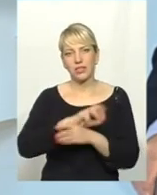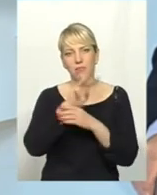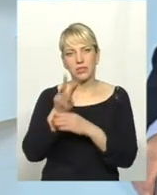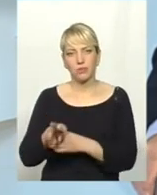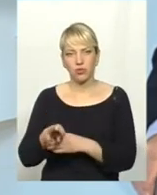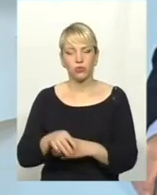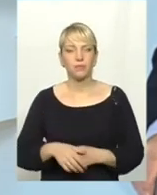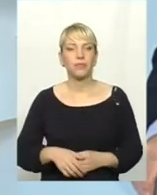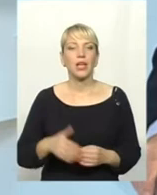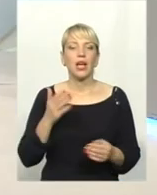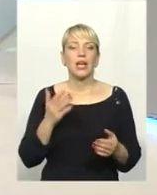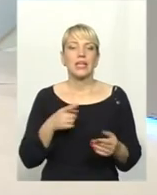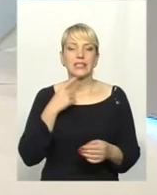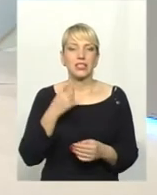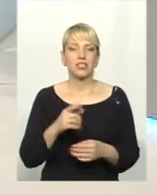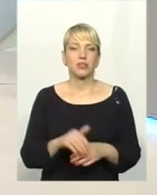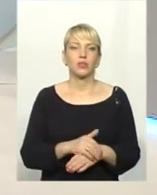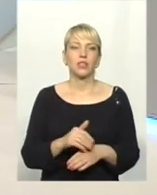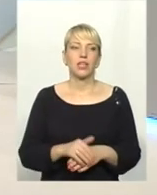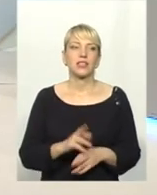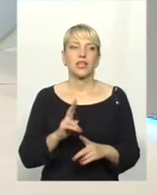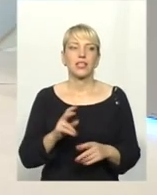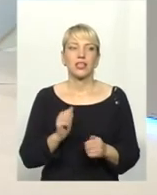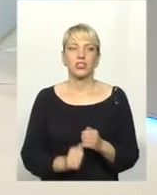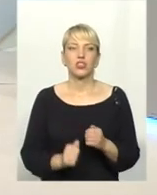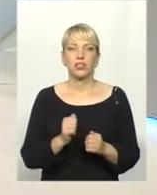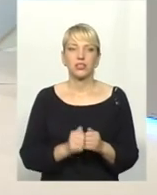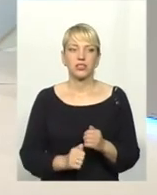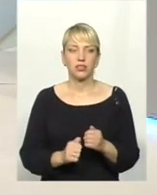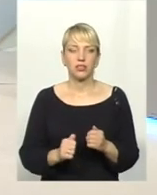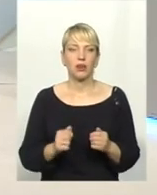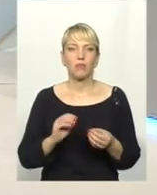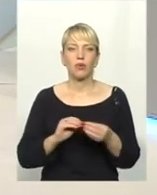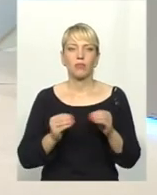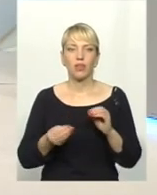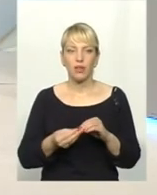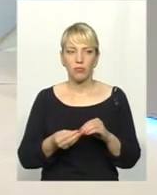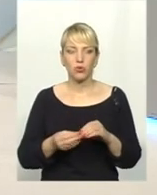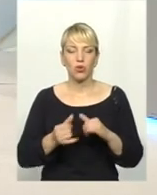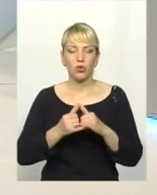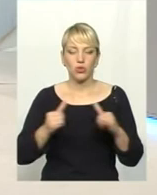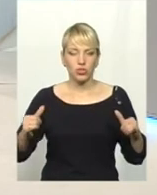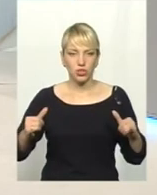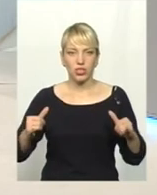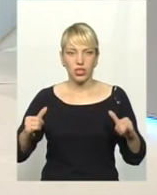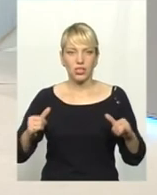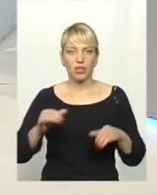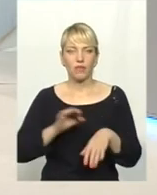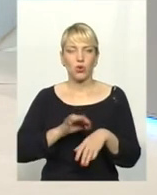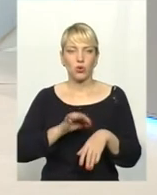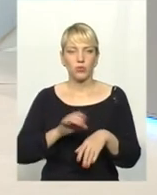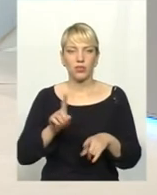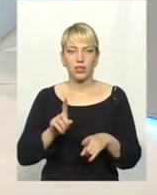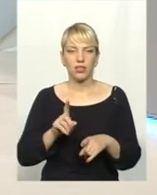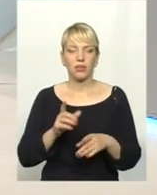Скажіть, будь ласка, як часто проблемою поширення хвороб, які